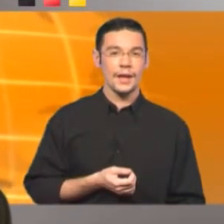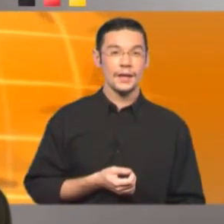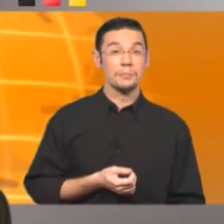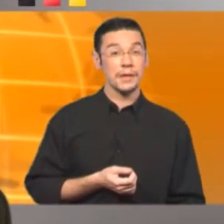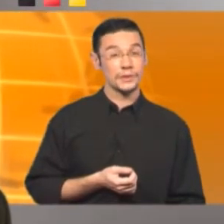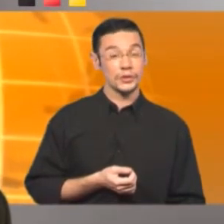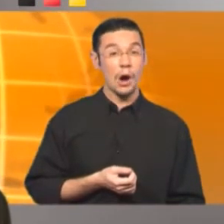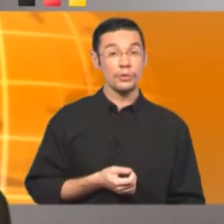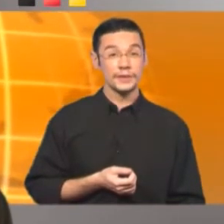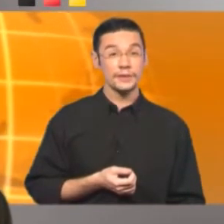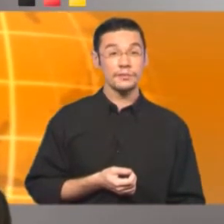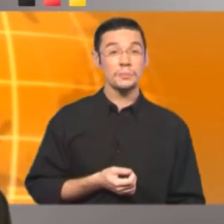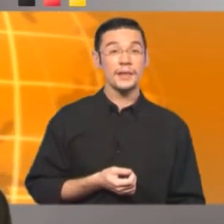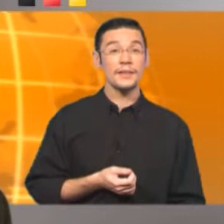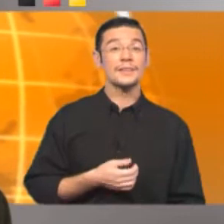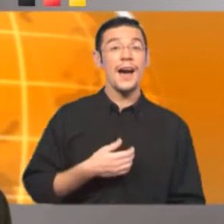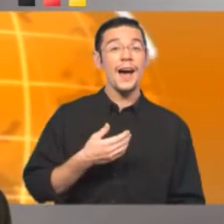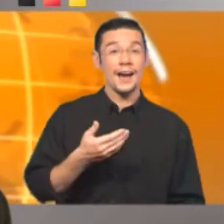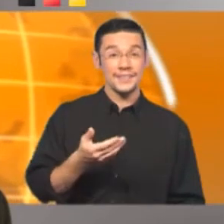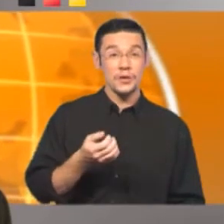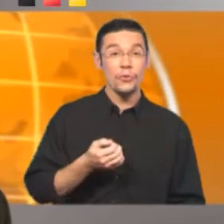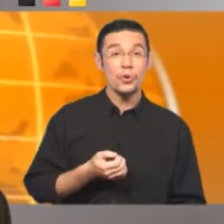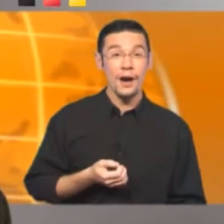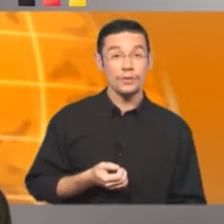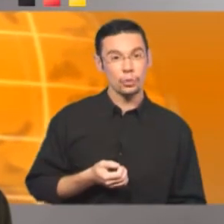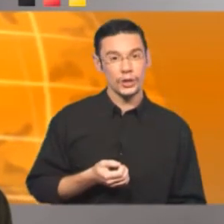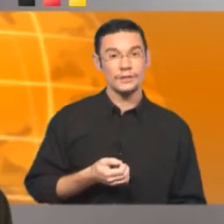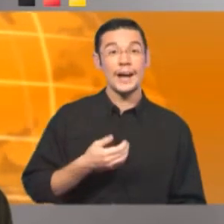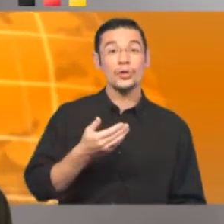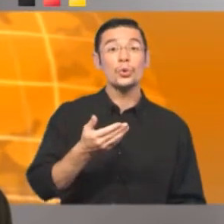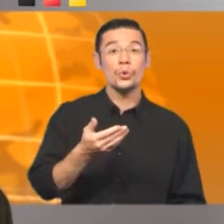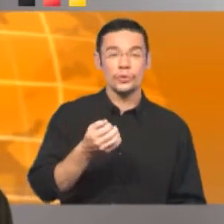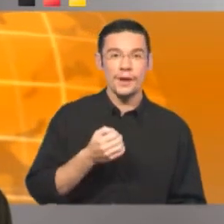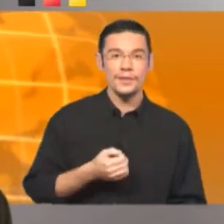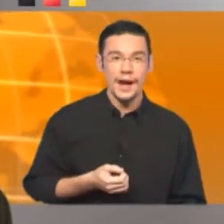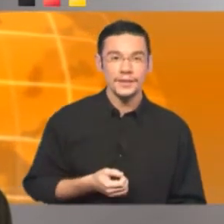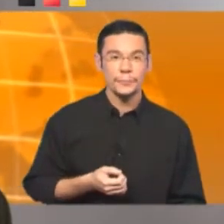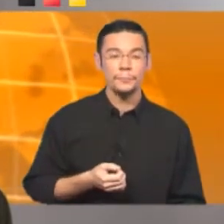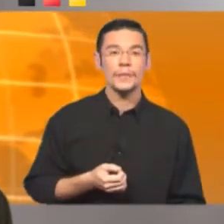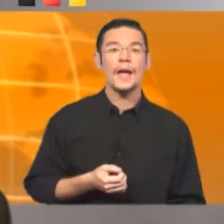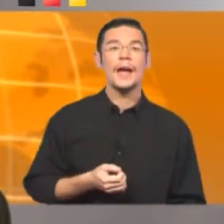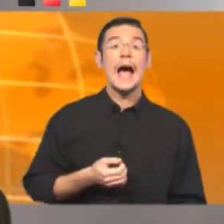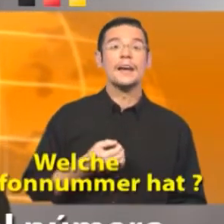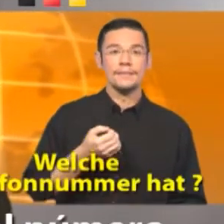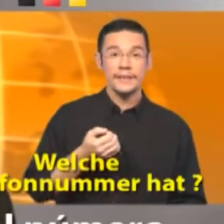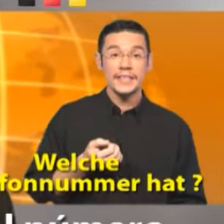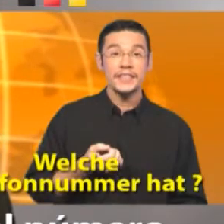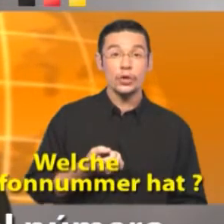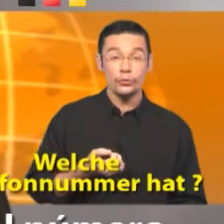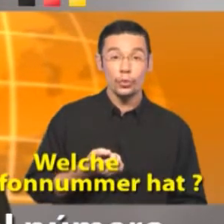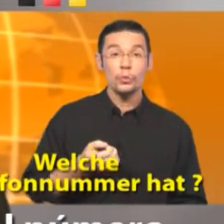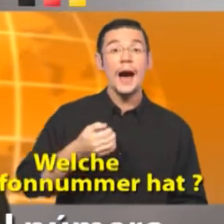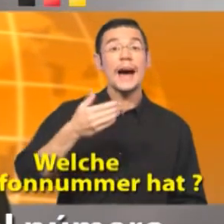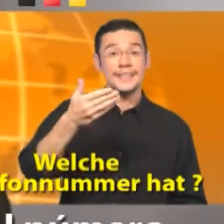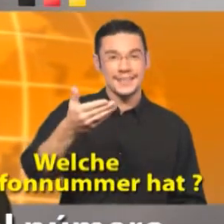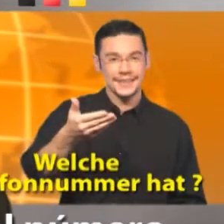Man sollte auch wissen, wie man nach einer Telefonnummer oder einer Notrufnummer fragt Welche